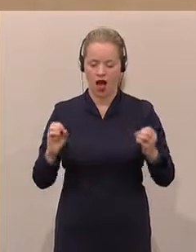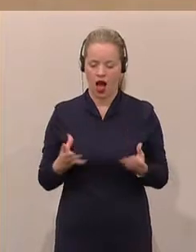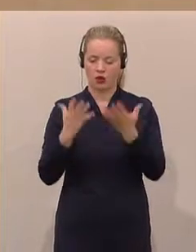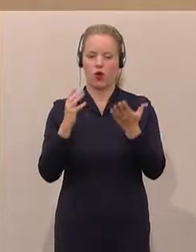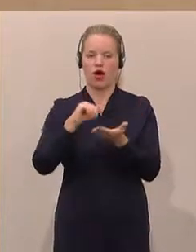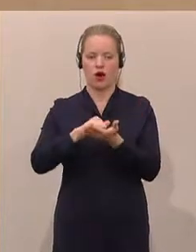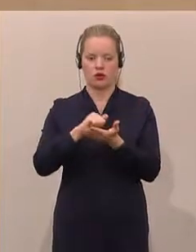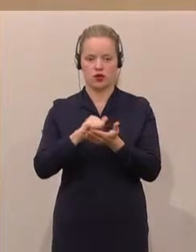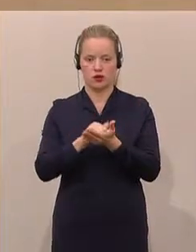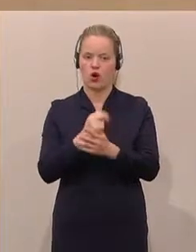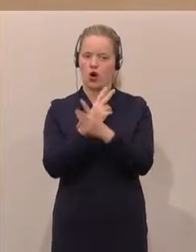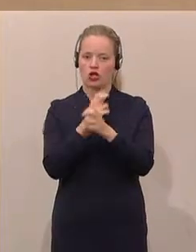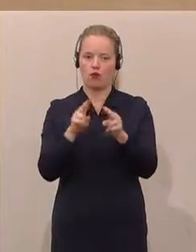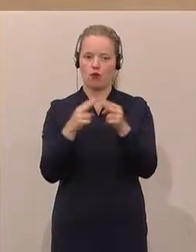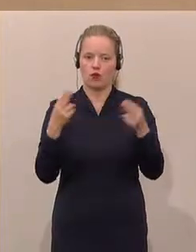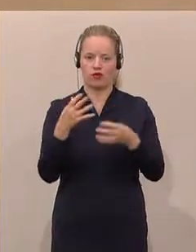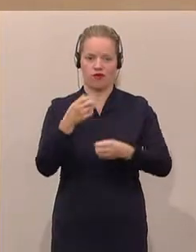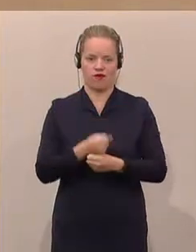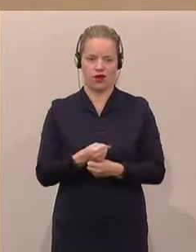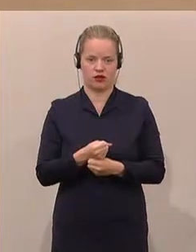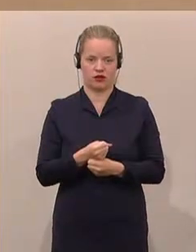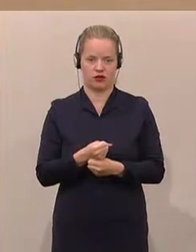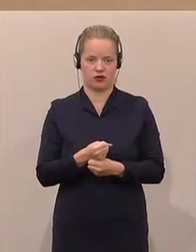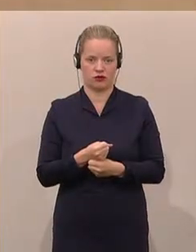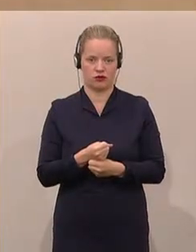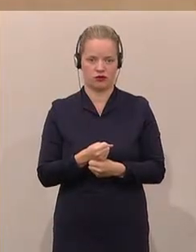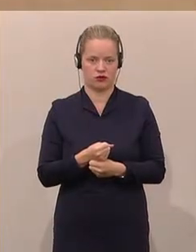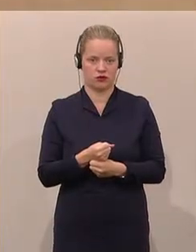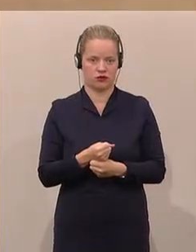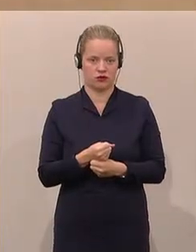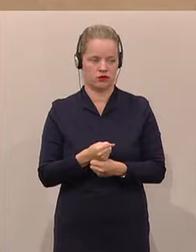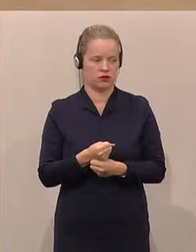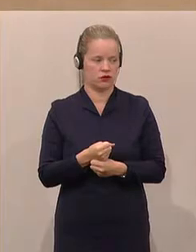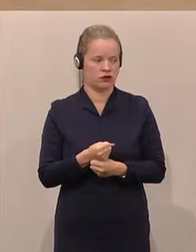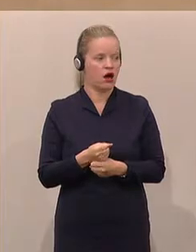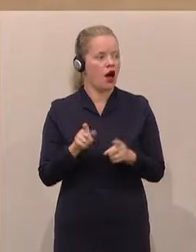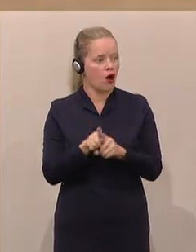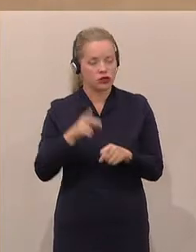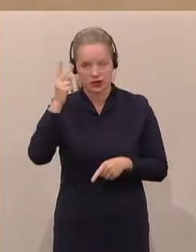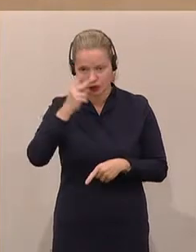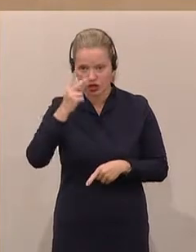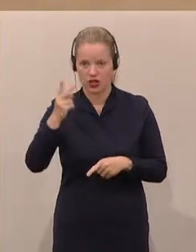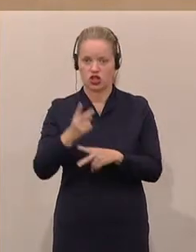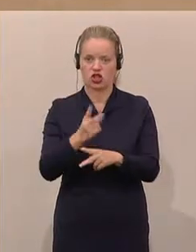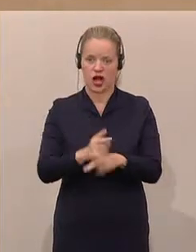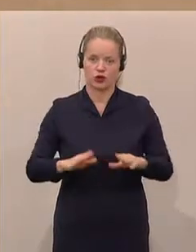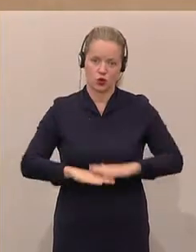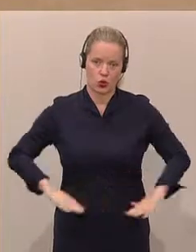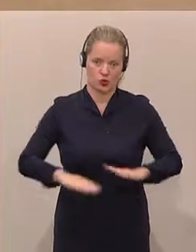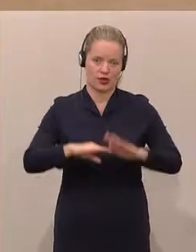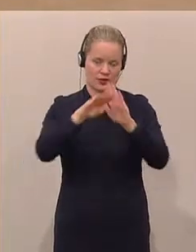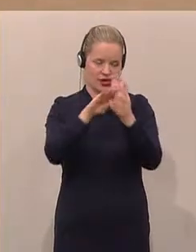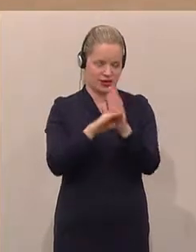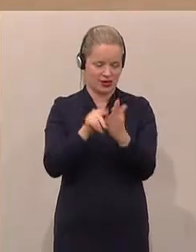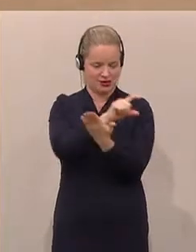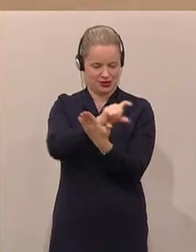österreichischen Bundesverfassung. Und ich habe hier auch natürlich das Staatsgrundgesetz markiert und insbesondere